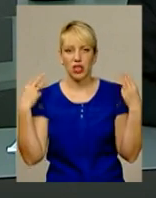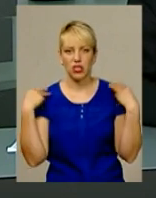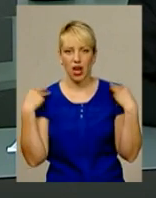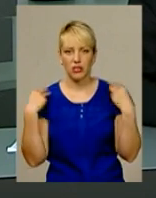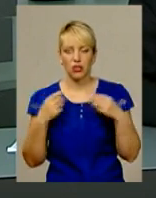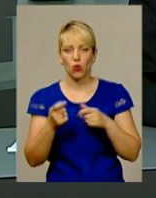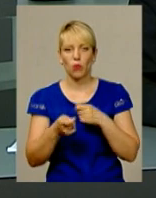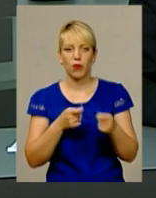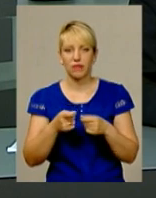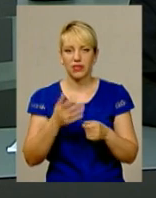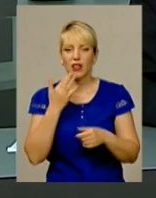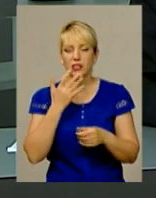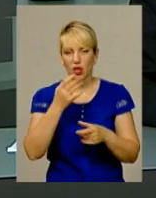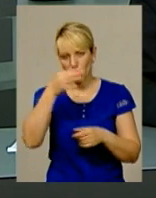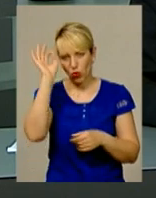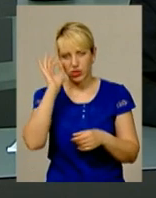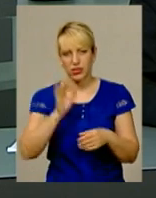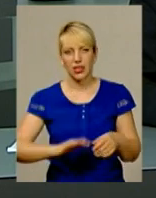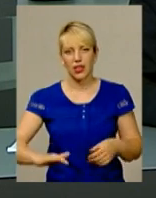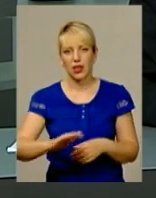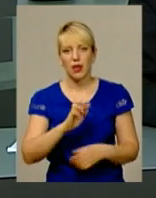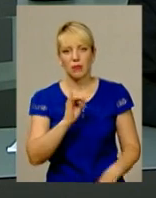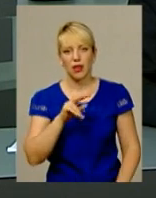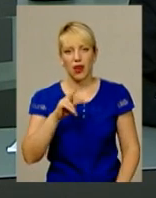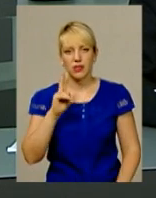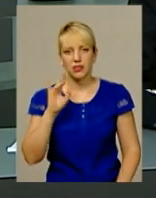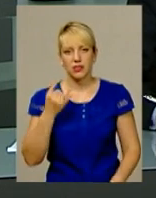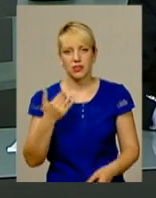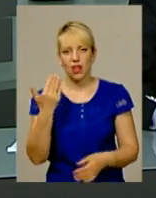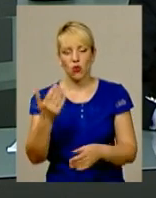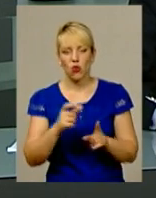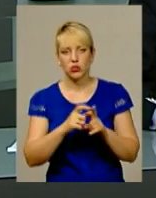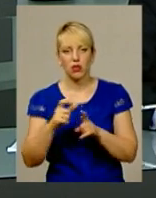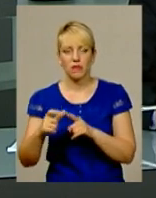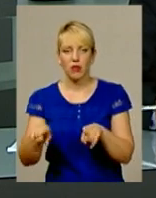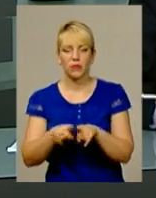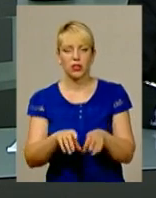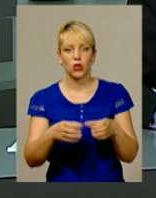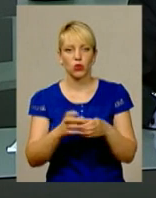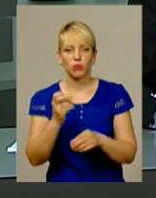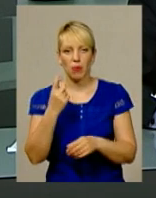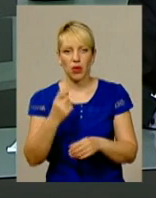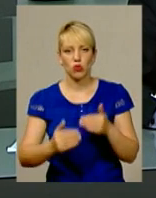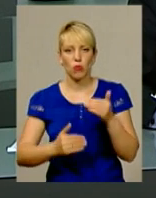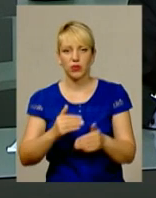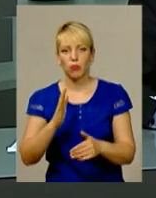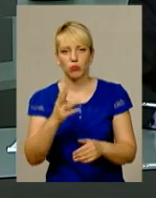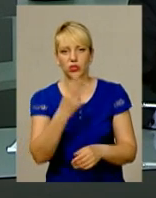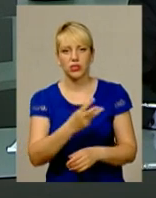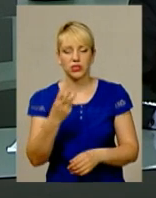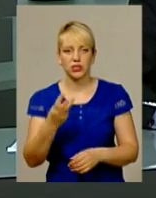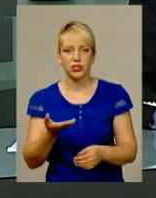діяльності Національної поліції краю Валентин Білянський. За його словами, таких груп на першому етапі буде 33.